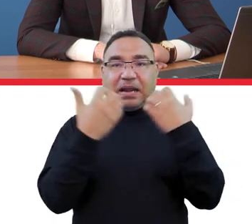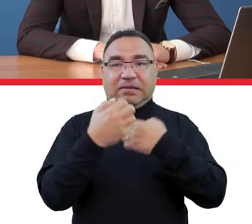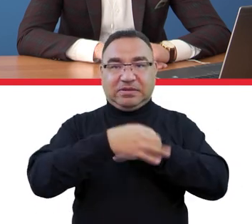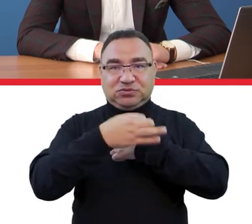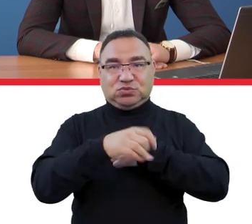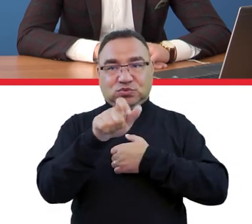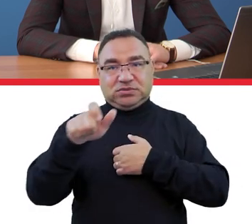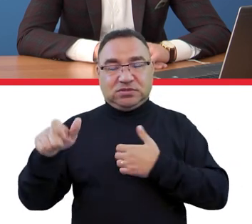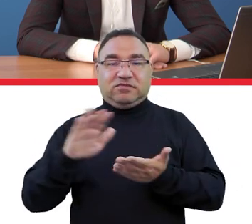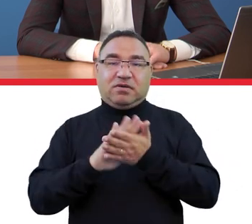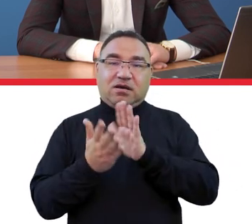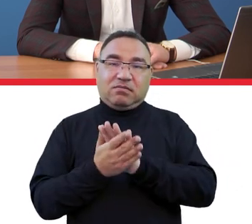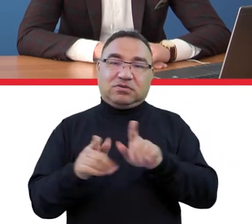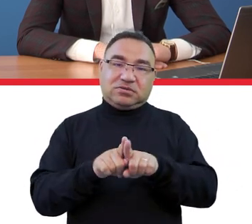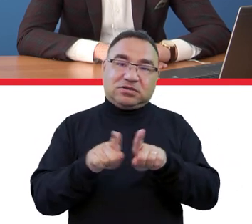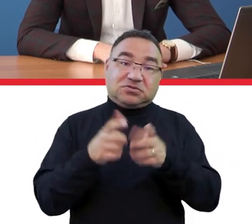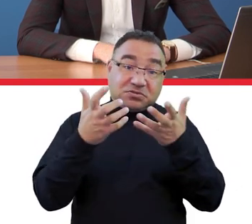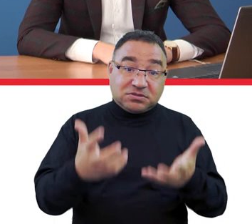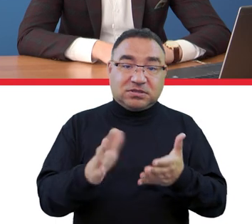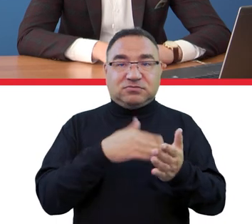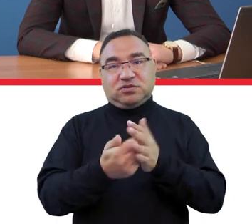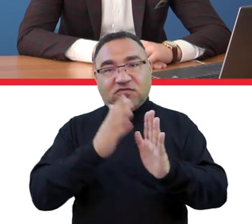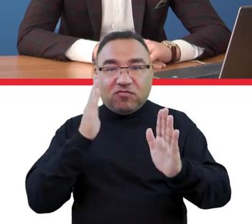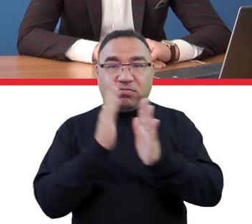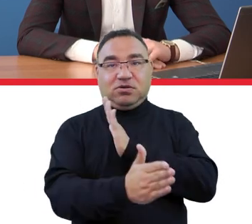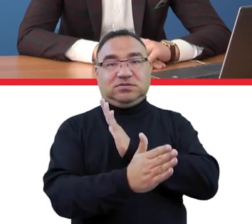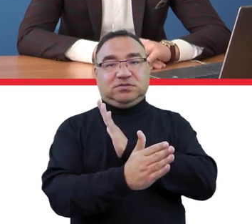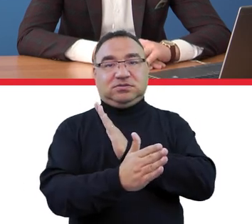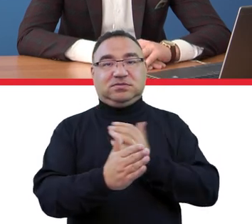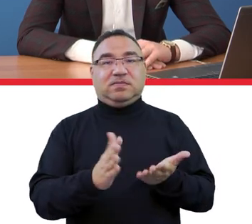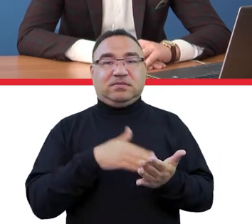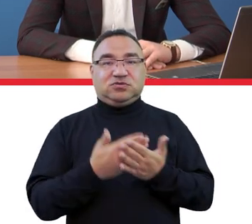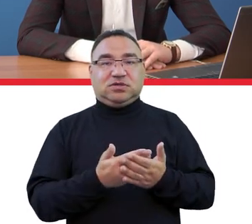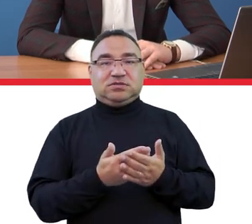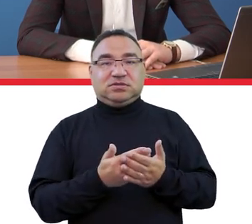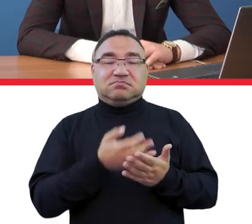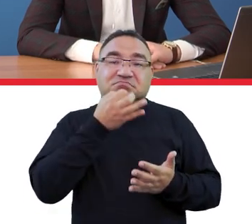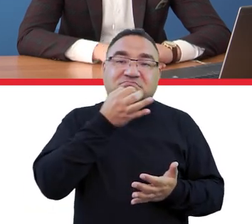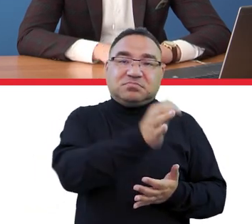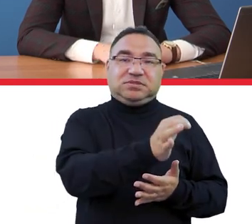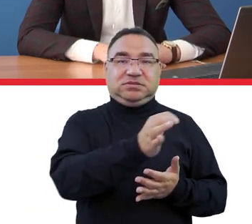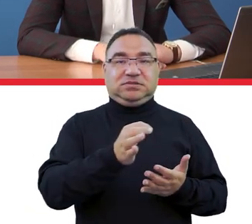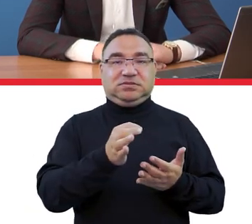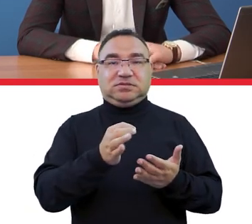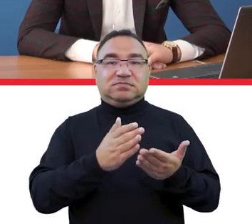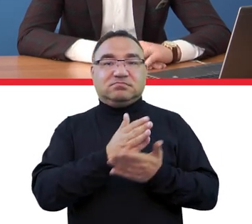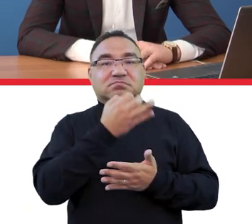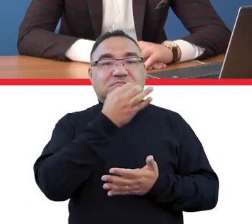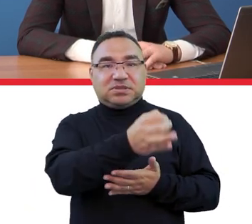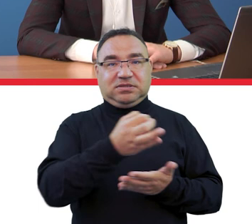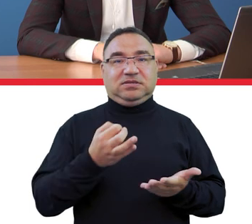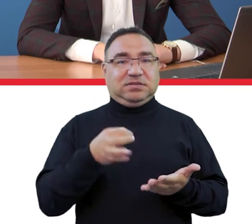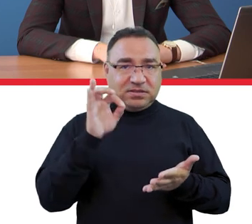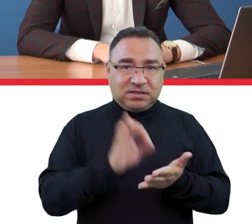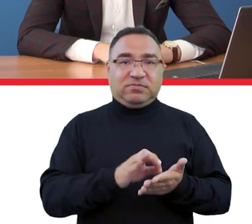czy też jeżeli ktoś zechce wprost dać jakiś sygnał czy skierować do nas pytanie